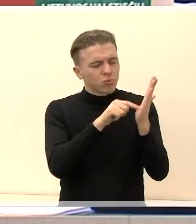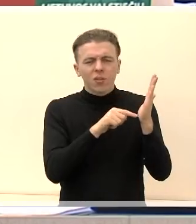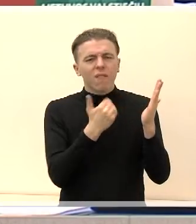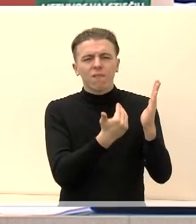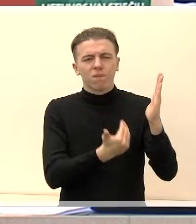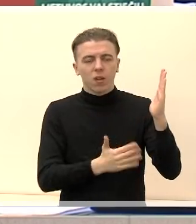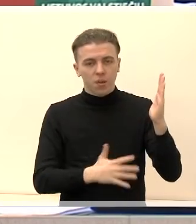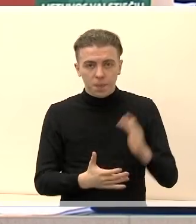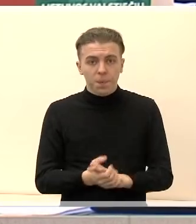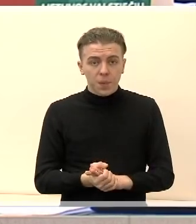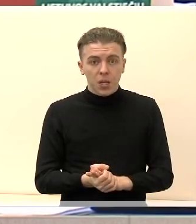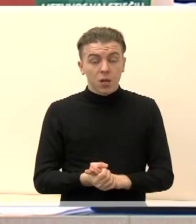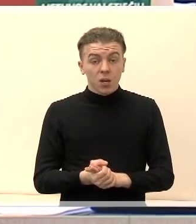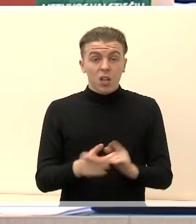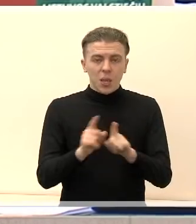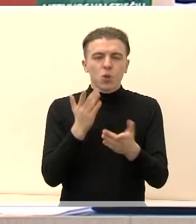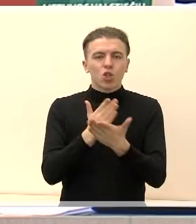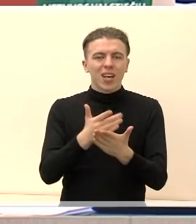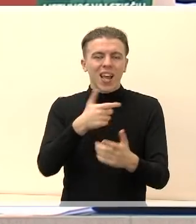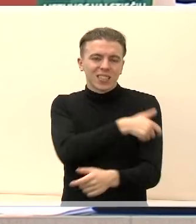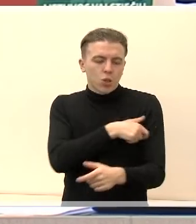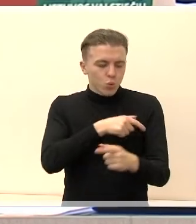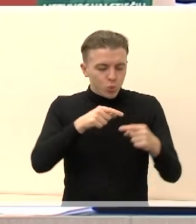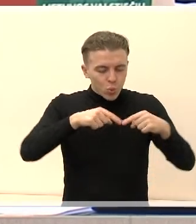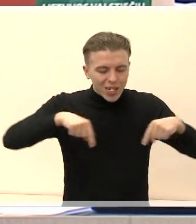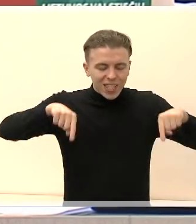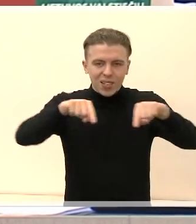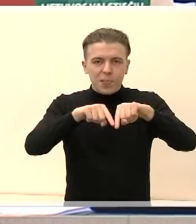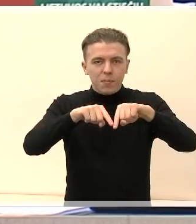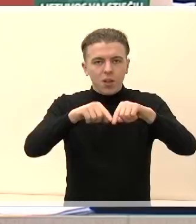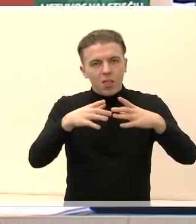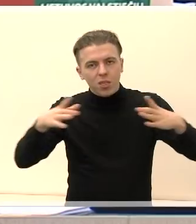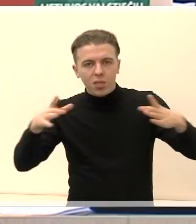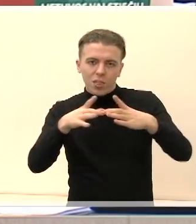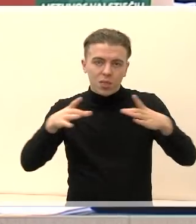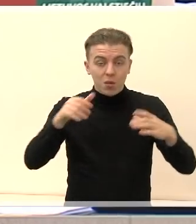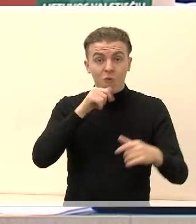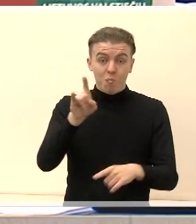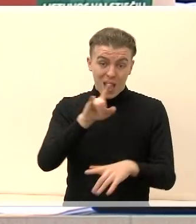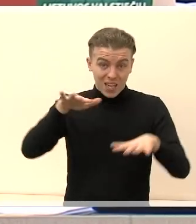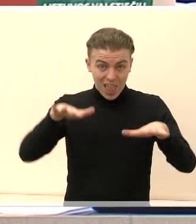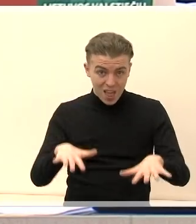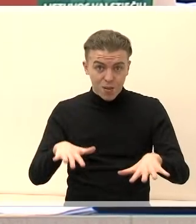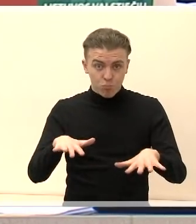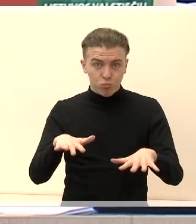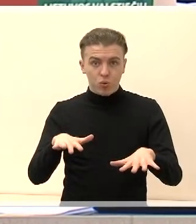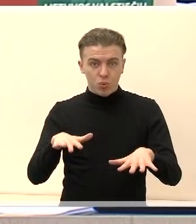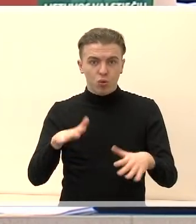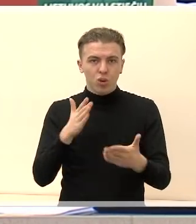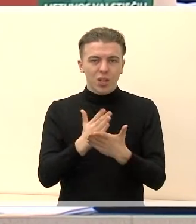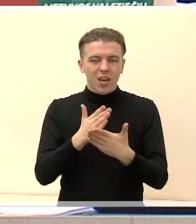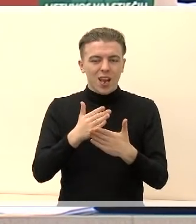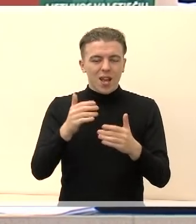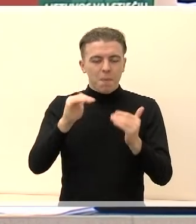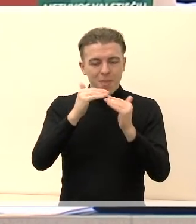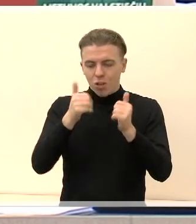pat kalba yra apie seniūnijų ribas. Kalbant apie Mariampolės seniūniją, mes matome ypatingai priemiešių